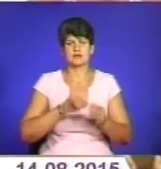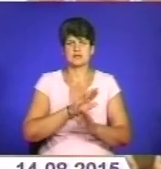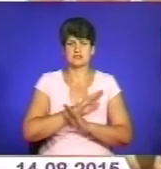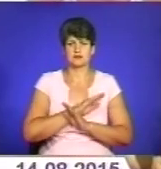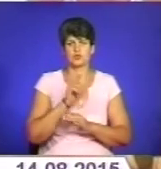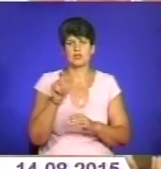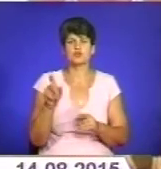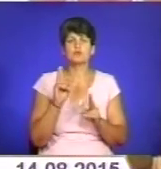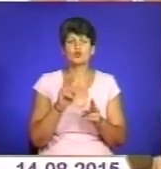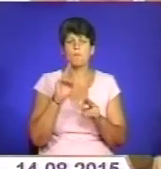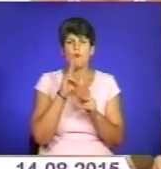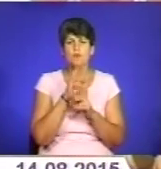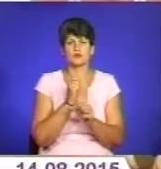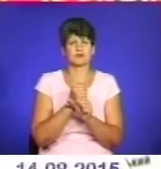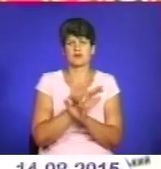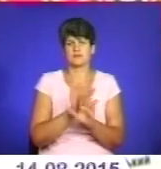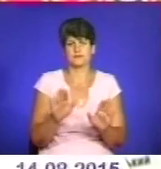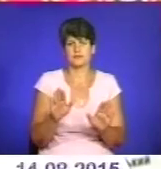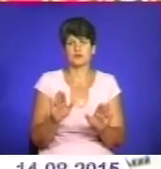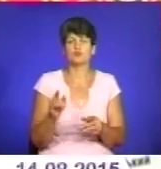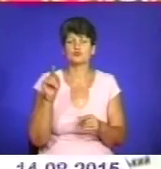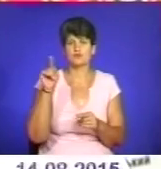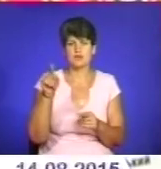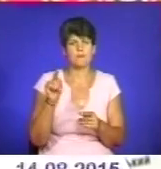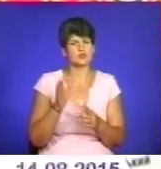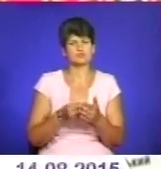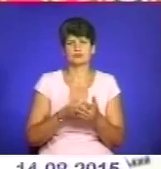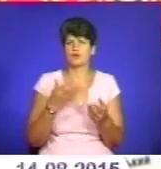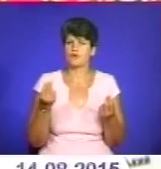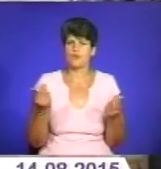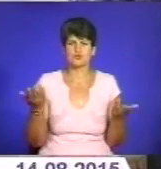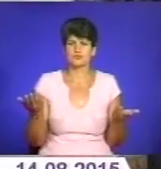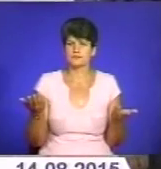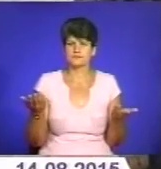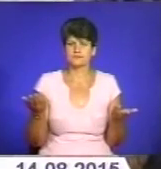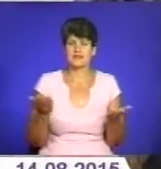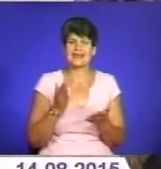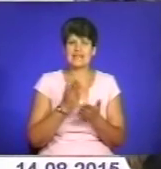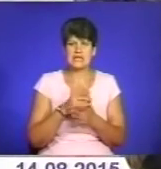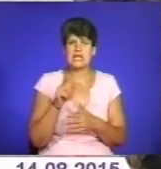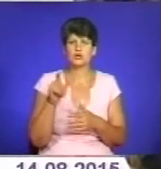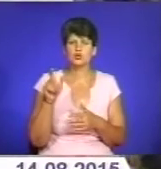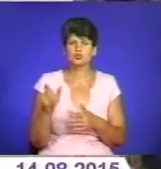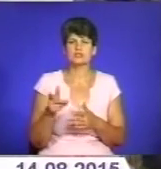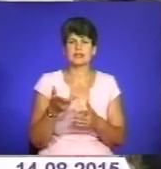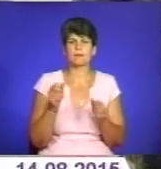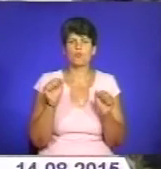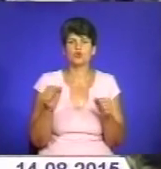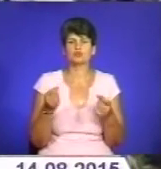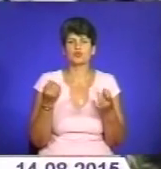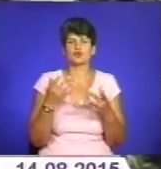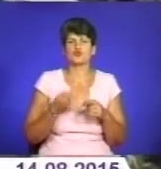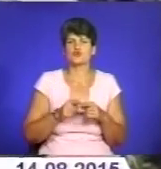такої помилки ніхто більше не припустився, адже вона може дорого коштувати. Є люди, які просто-напросто цього не